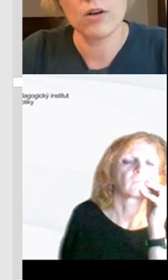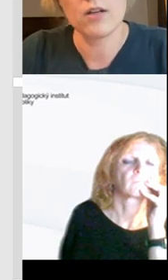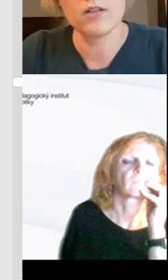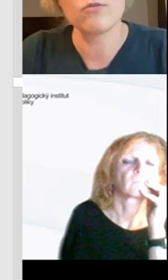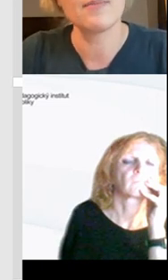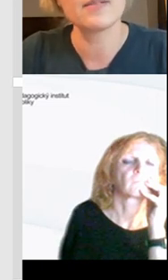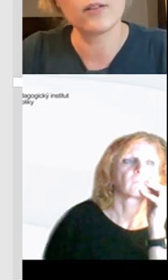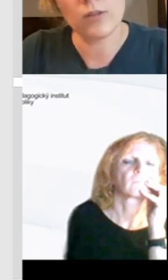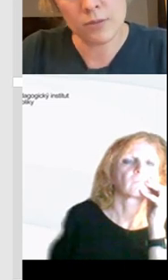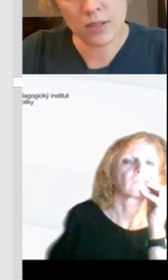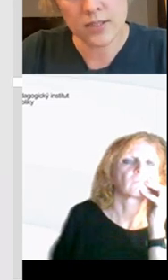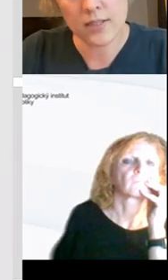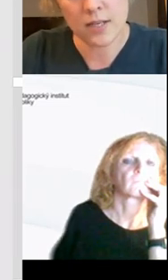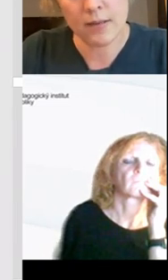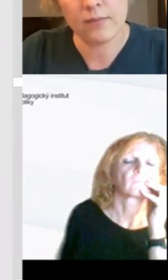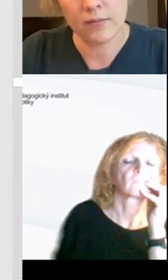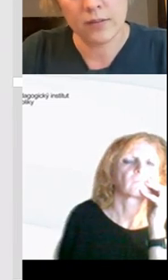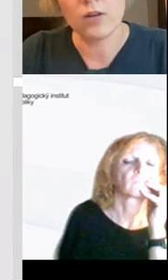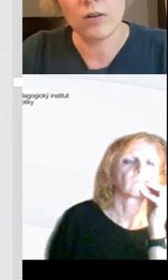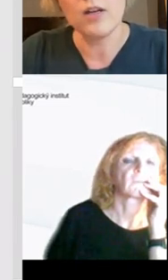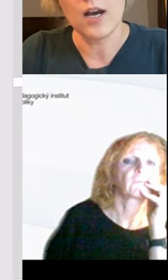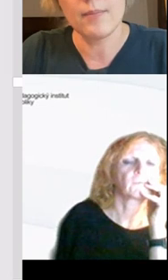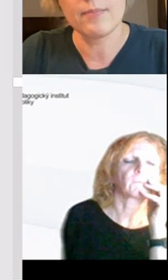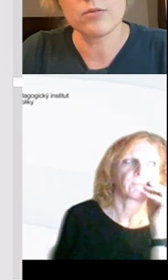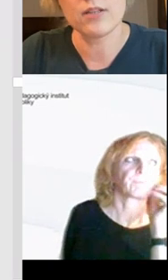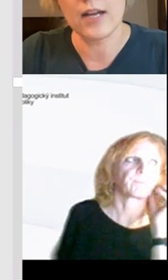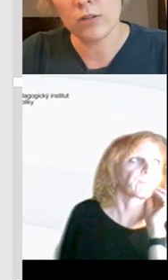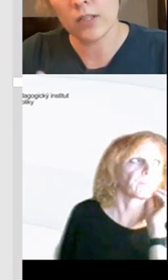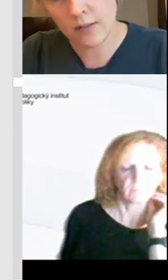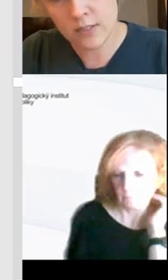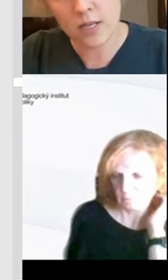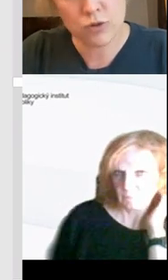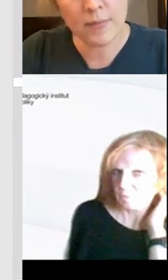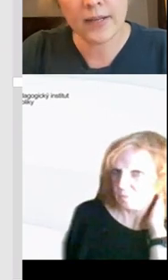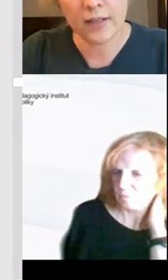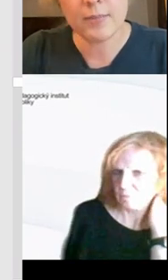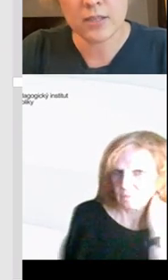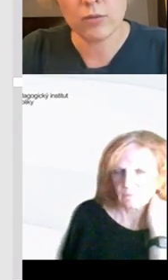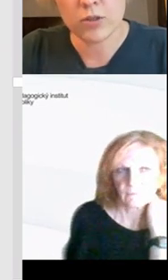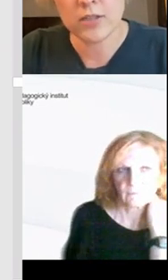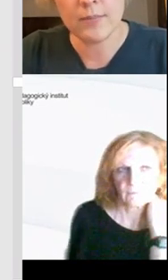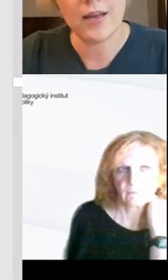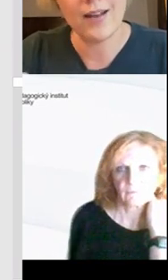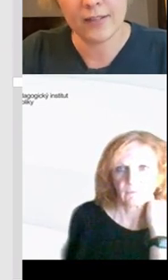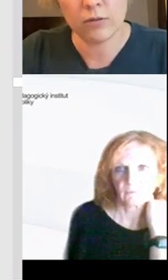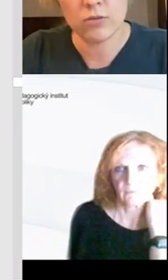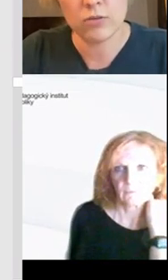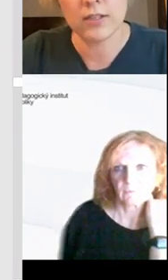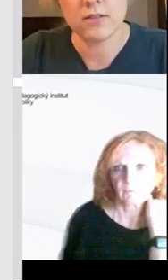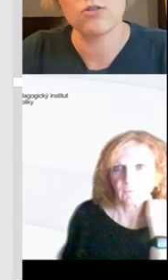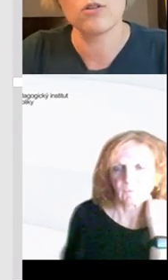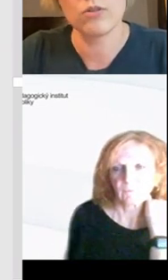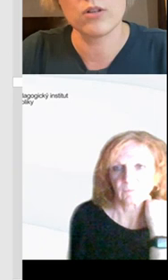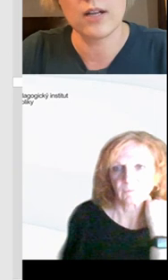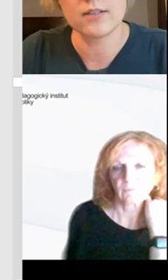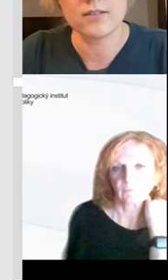Právě proto, aby si na to nepřicházeli sami, jo, aby prostě, ano, některé věci je můžeme nechat, aby si na to přišli sami, ale tady to